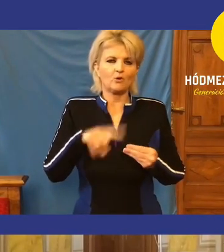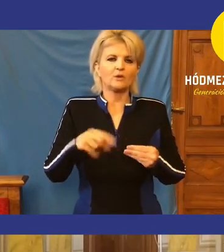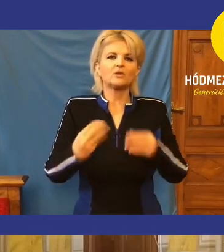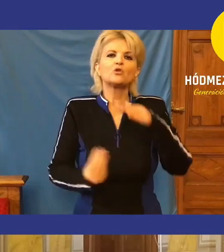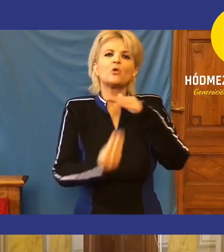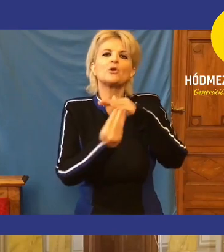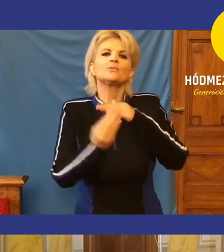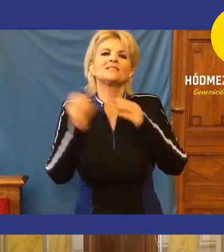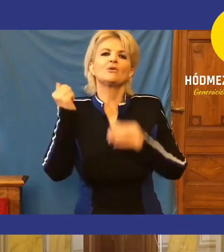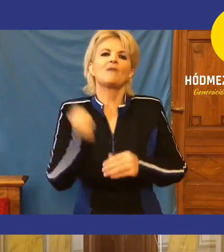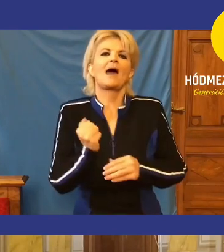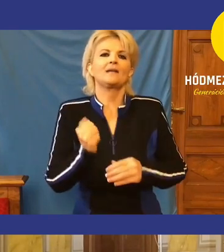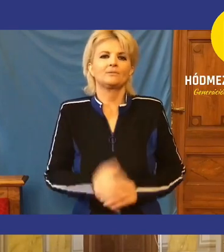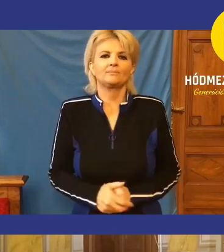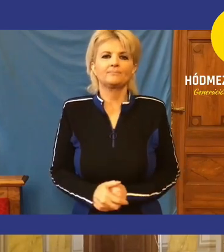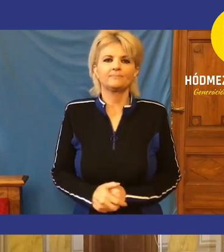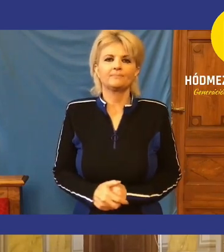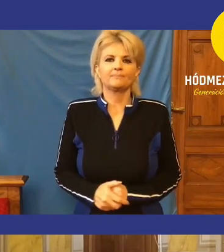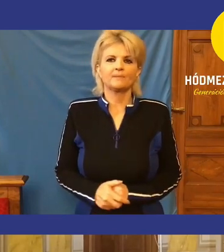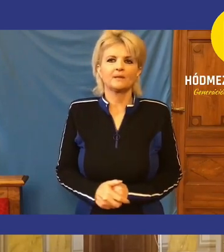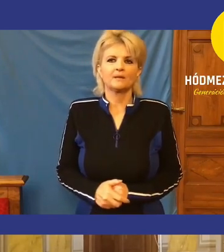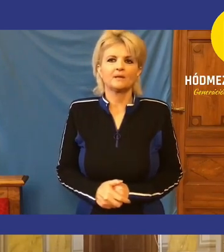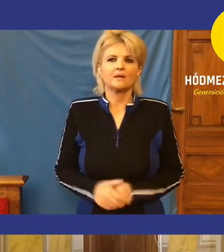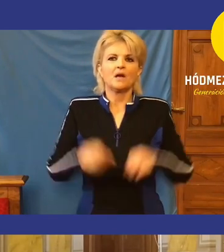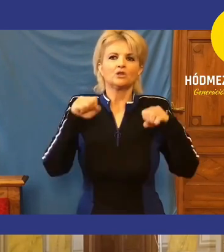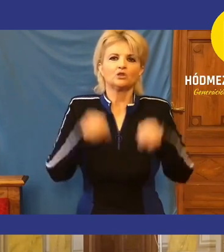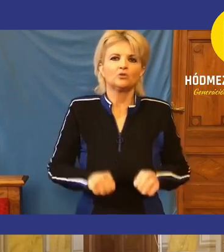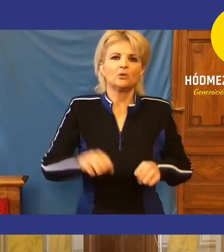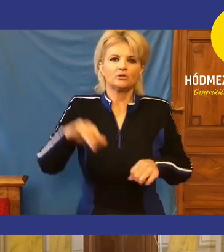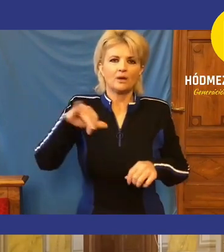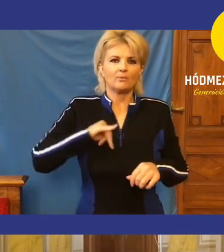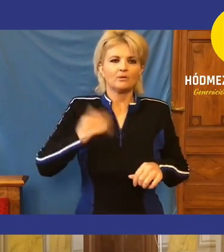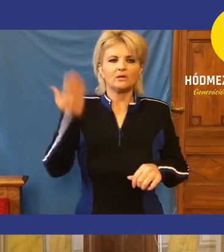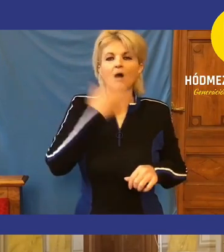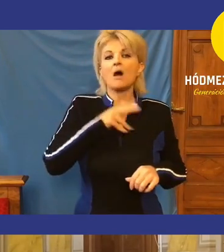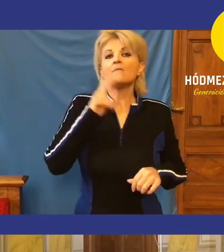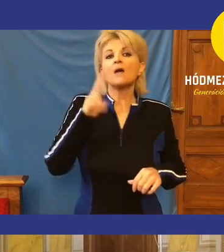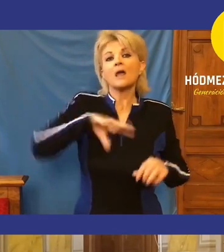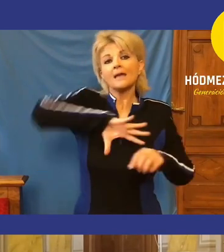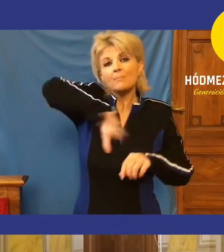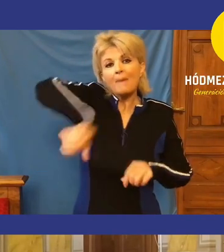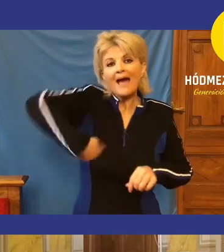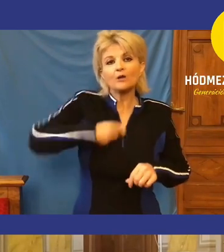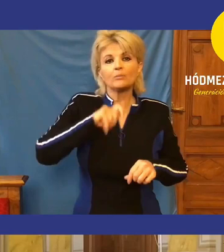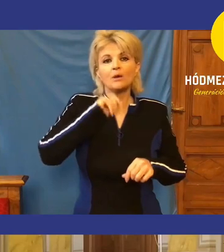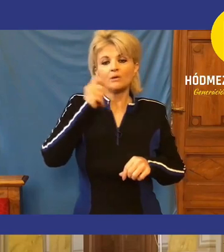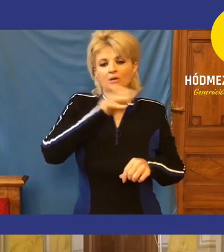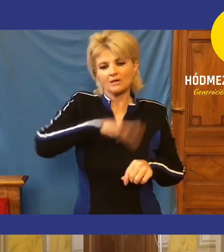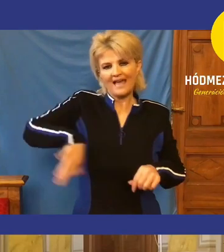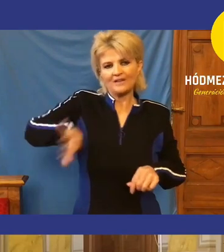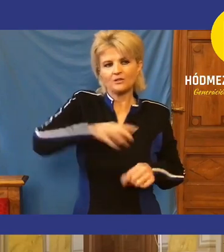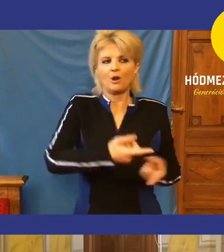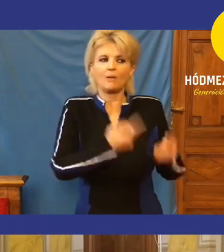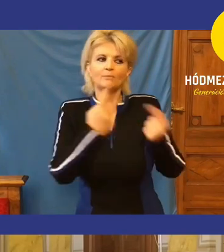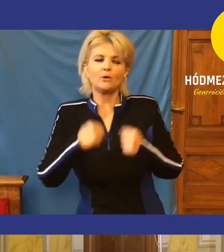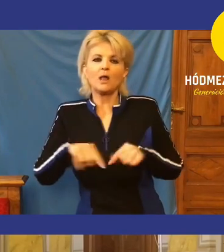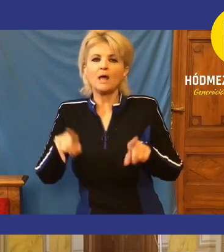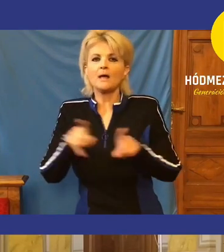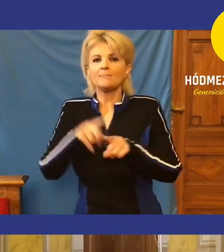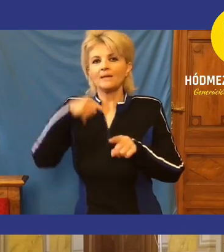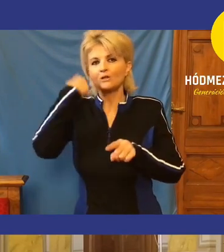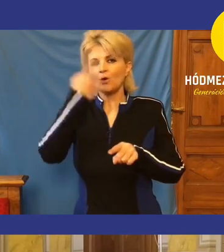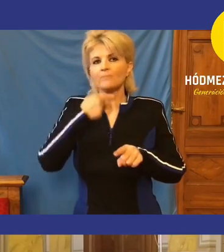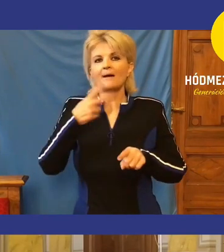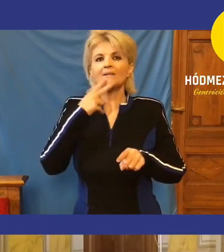már korrupciók, valóban. Szerintem sokkal súlyosabb bűncselekmény az, hogyha valaki meglopja a magyar társadalmat, minthogyha mint Orbán Viktor